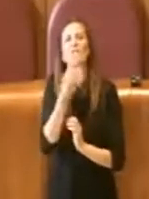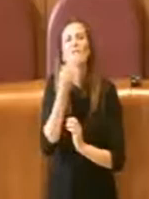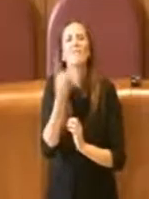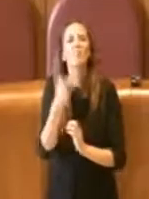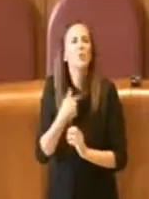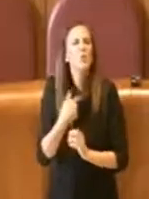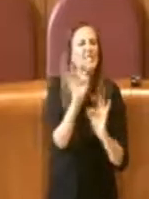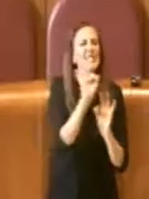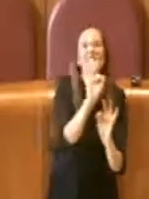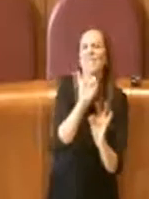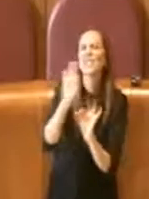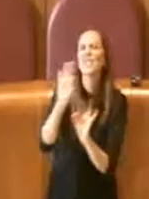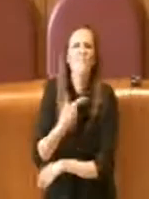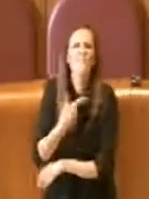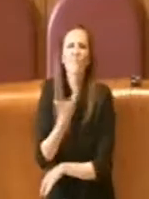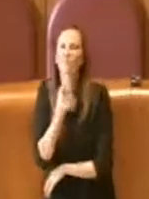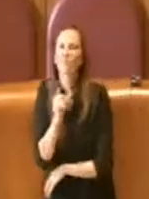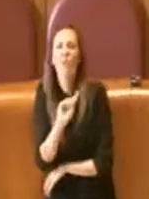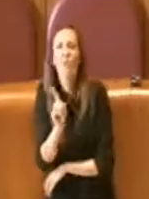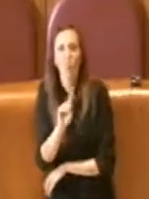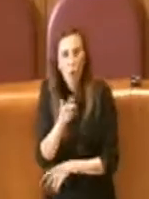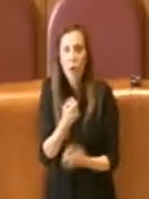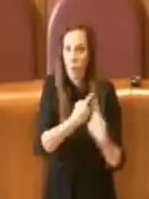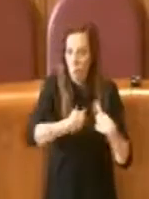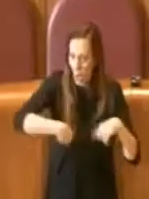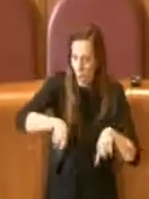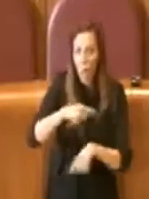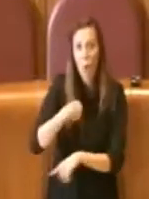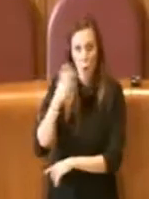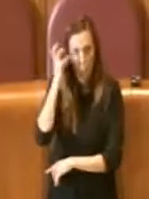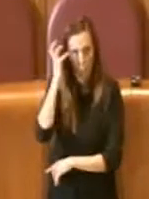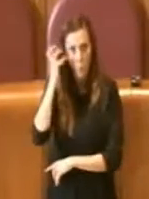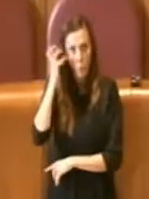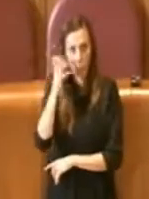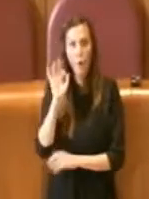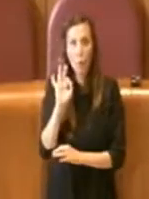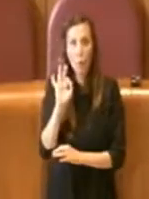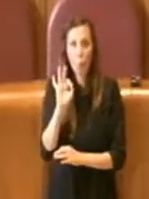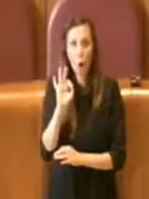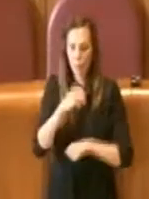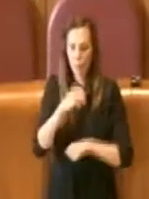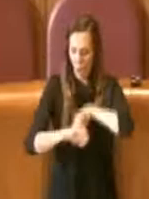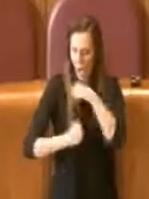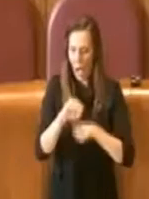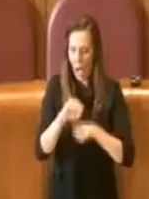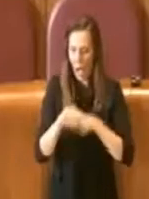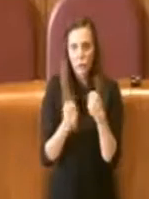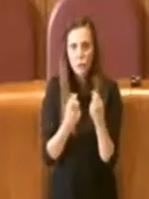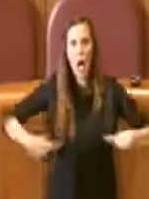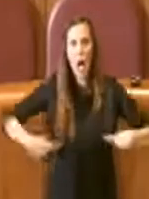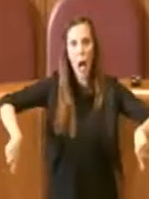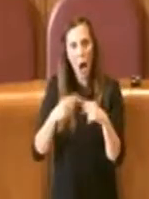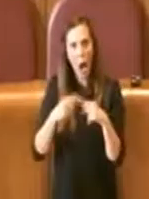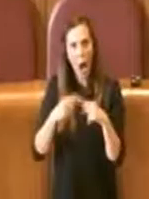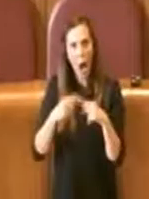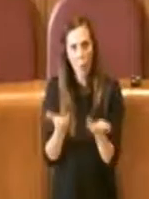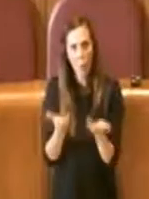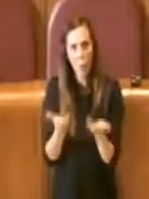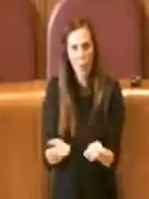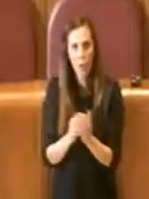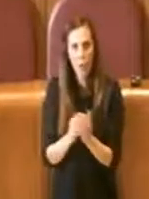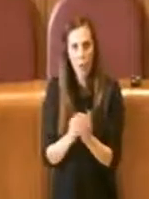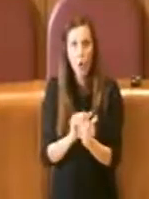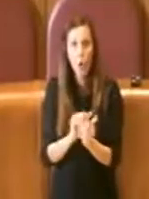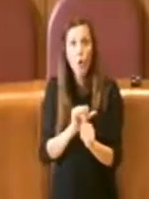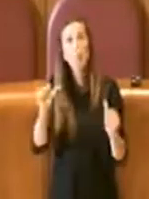ci siamo ben volentieri adoperati per rendergli onore attraverso un atto di aula che vuole essere non solo